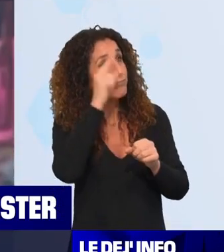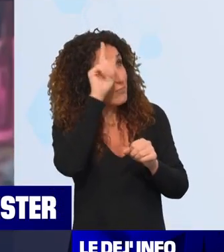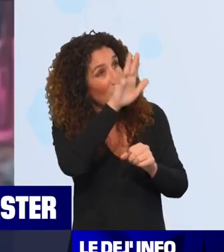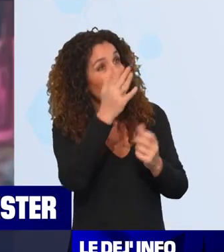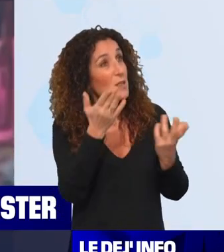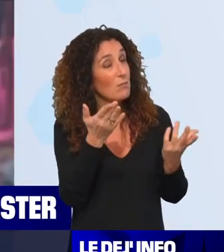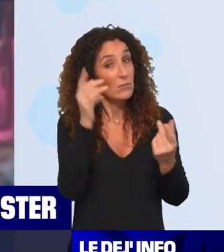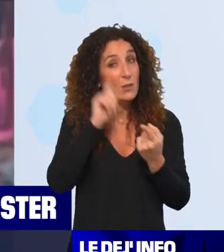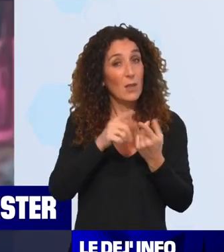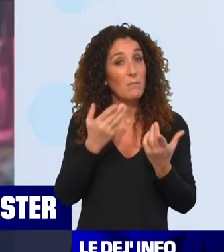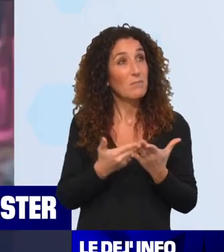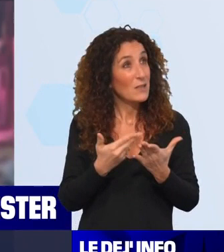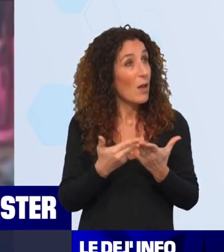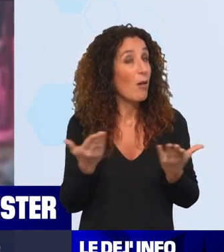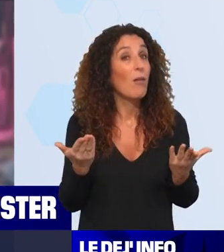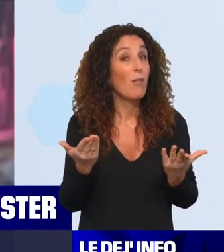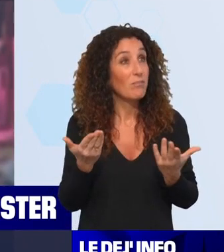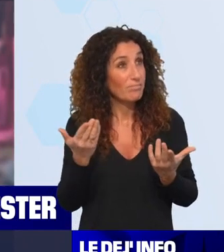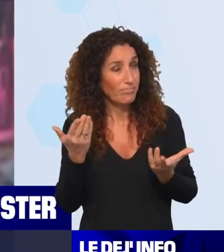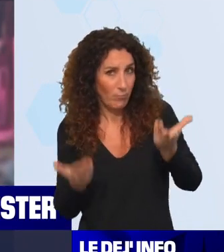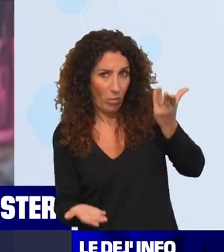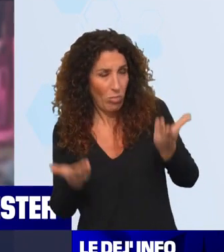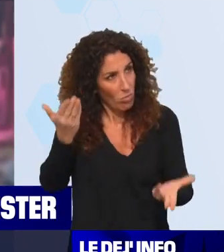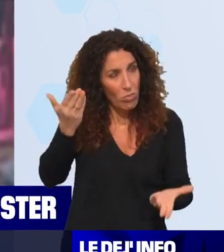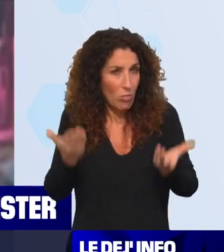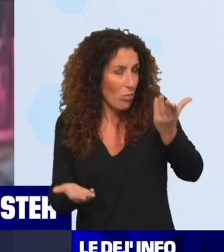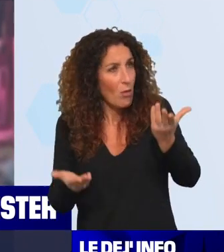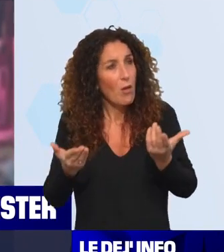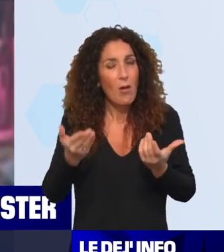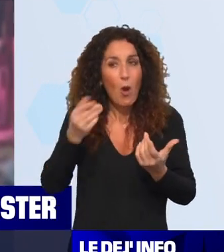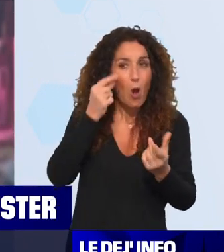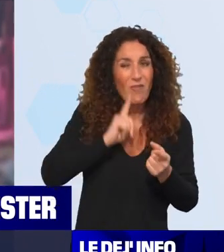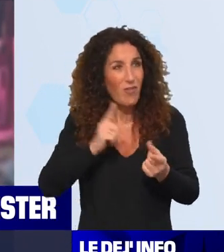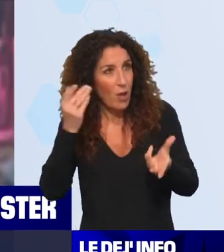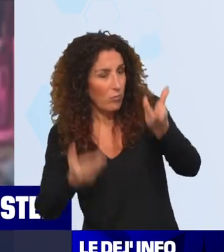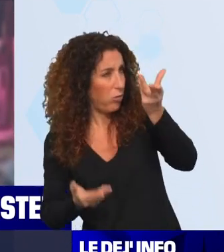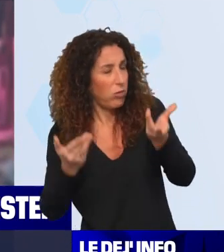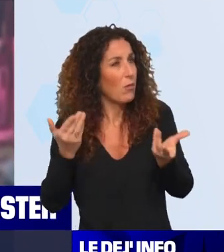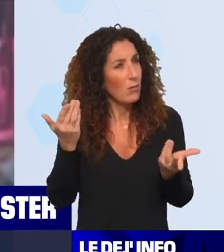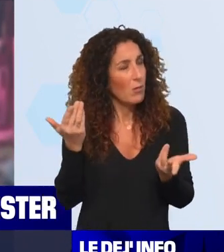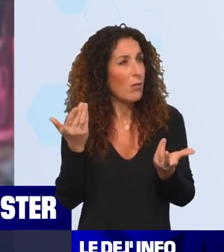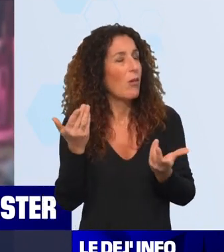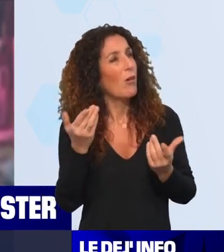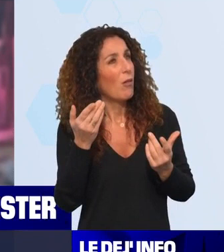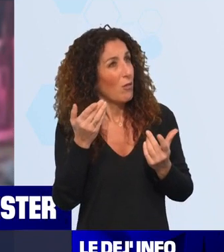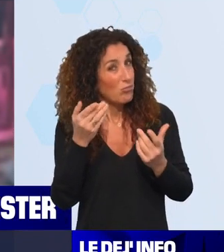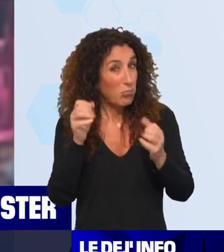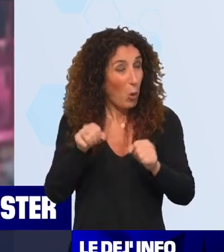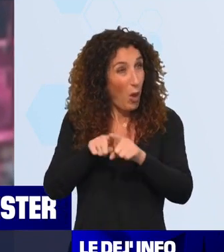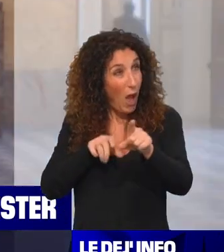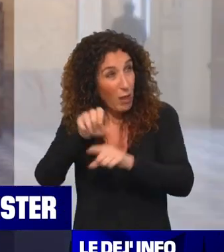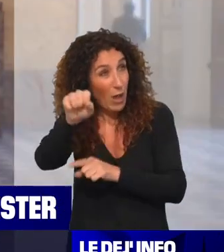sur ce déséquilibre qu'il y a au sein de ce projet de loi, peut-être attrapable au Parlement.